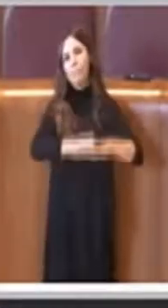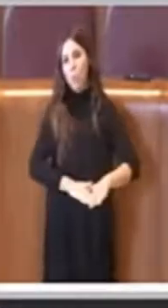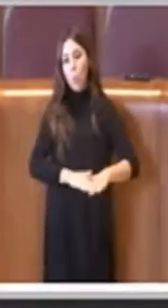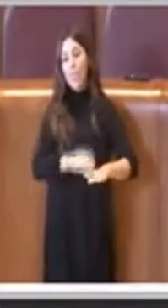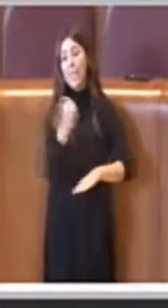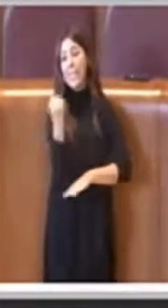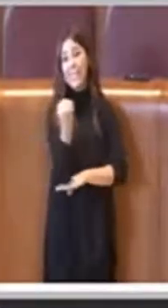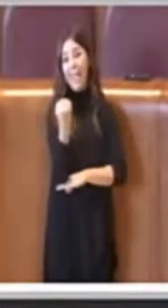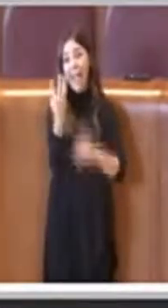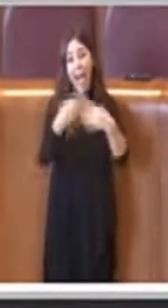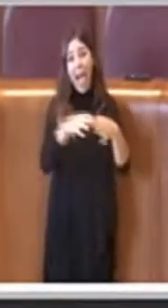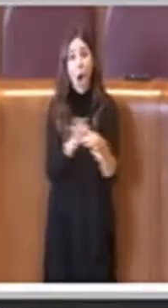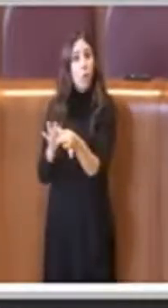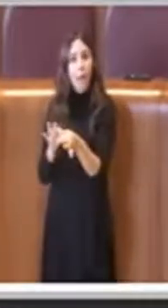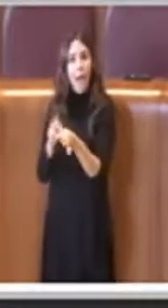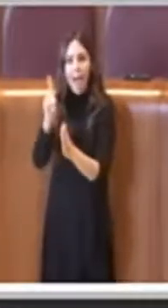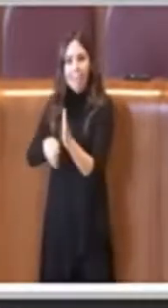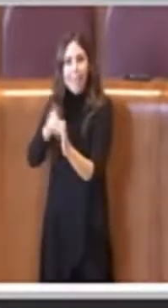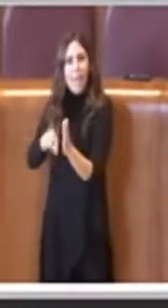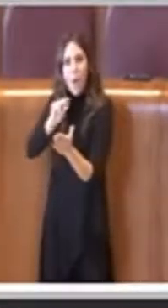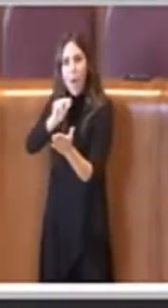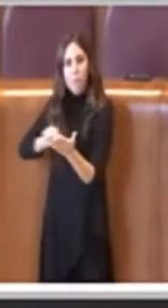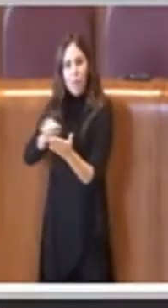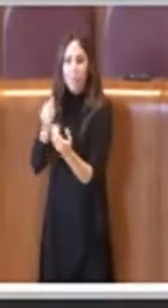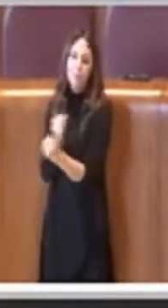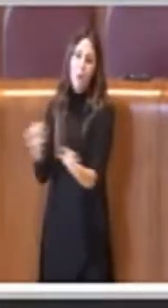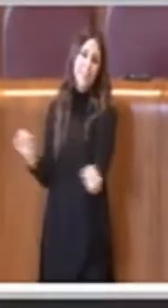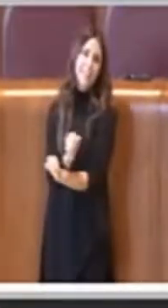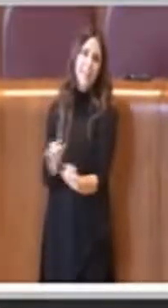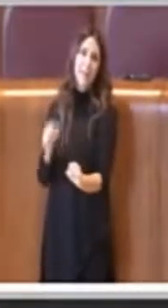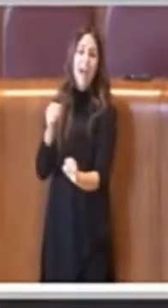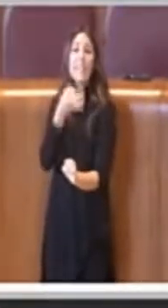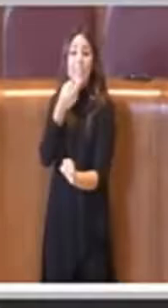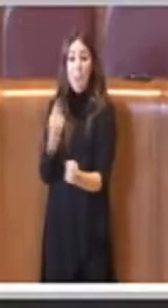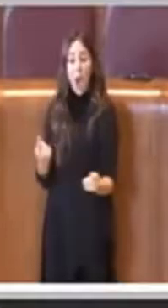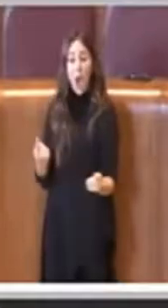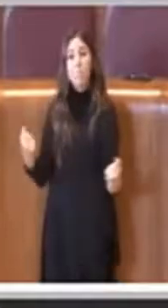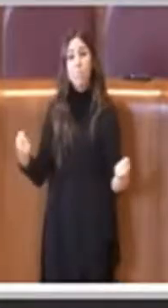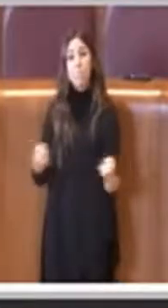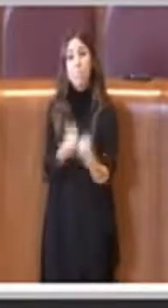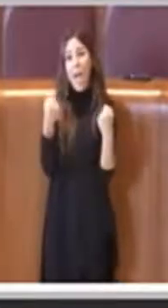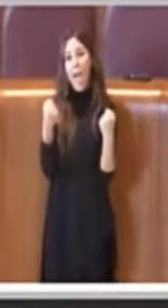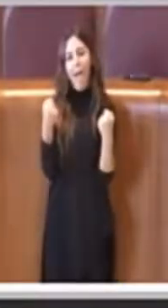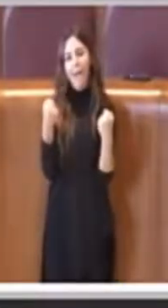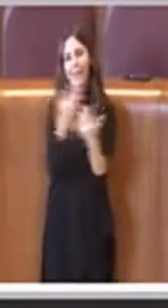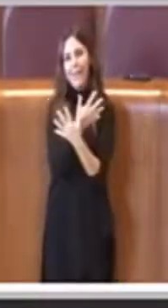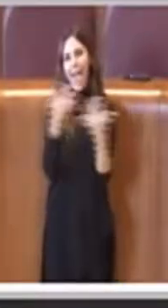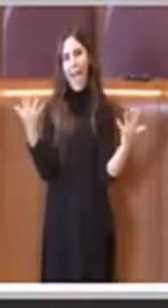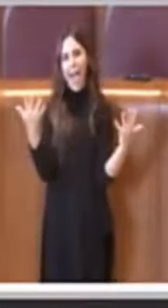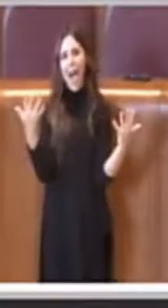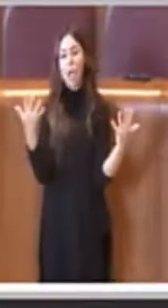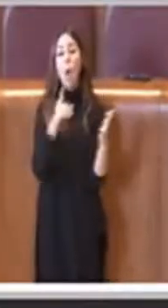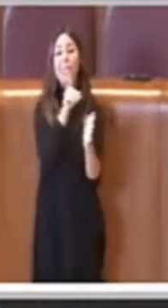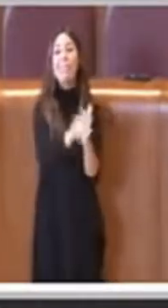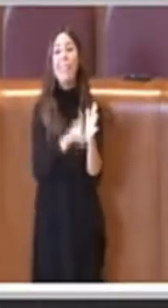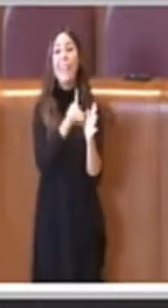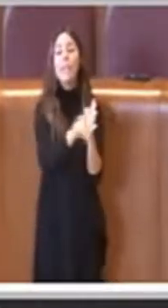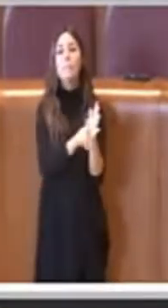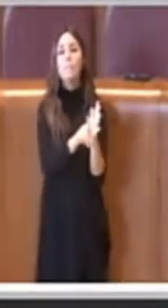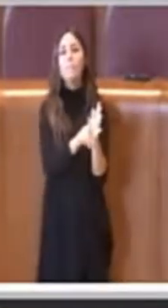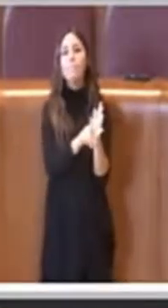poteva essere votata e perciò c'è una contraddizione molto netta su quello che è stato detto ieri, una delibera che comunque